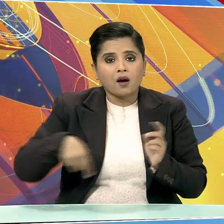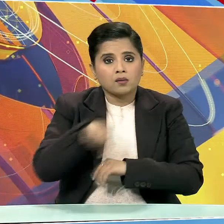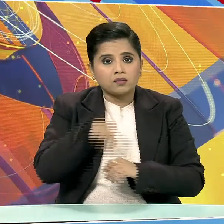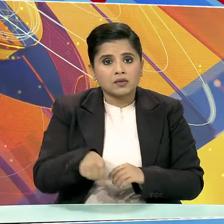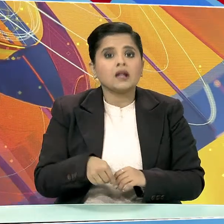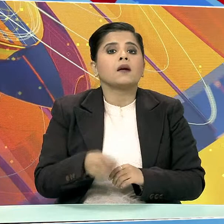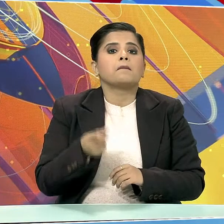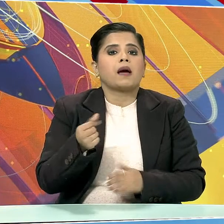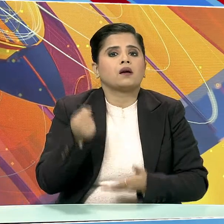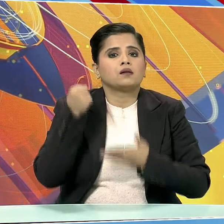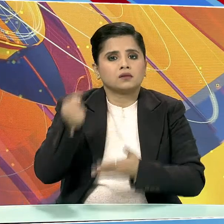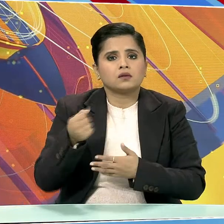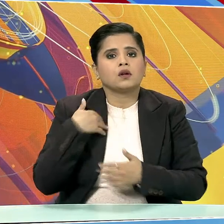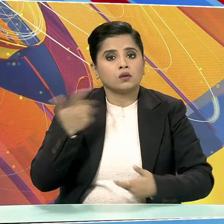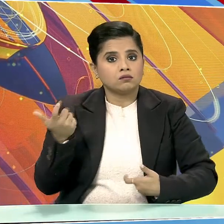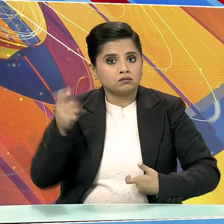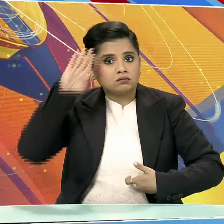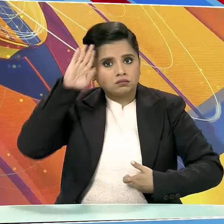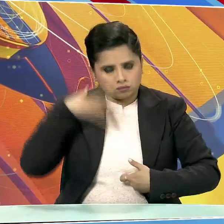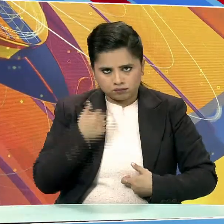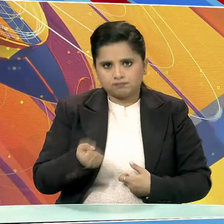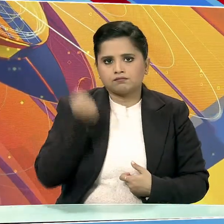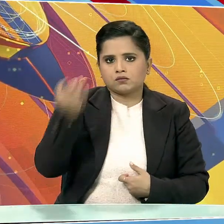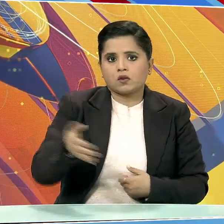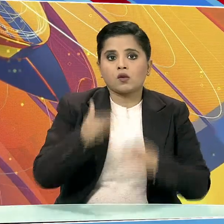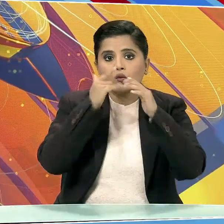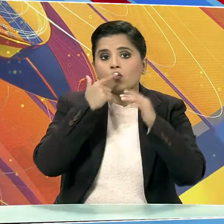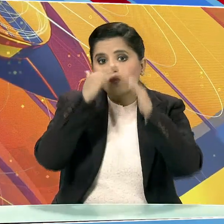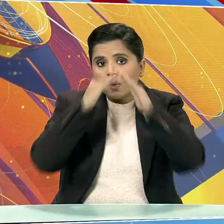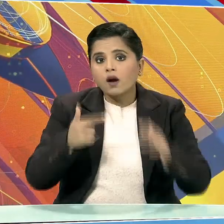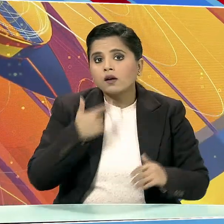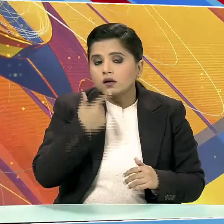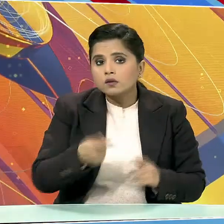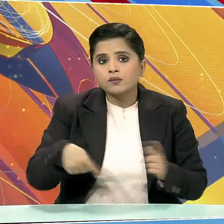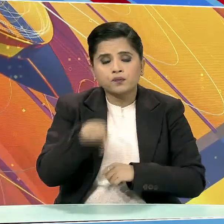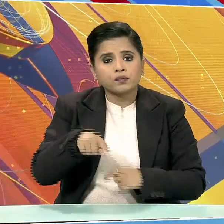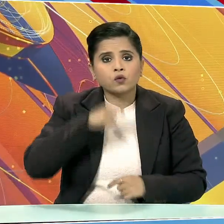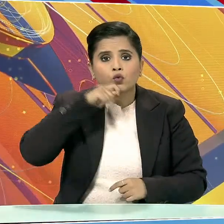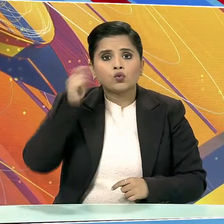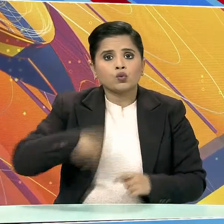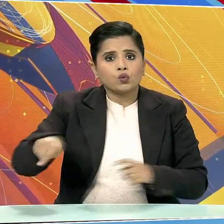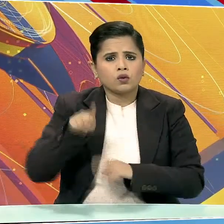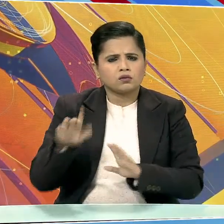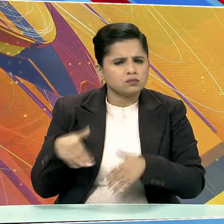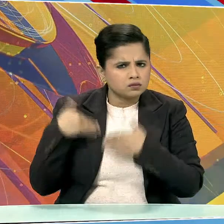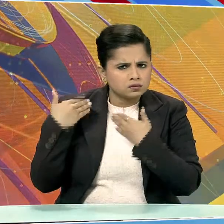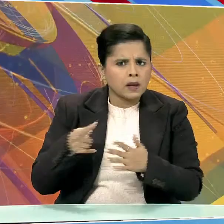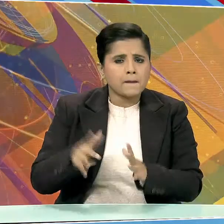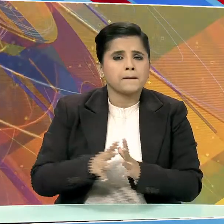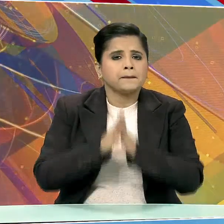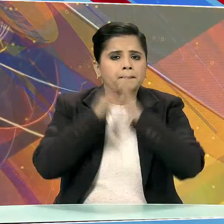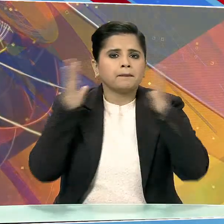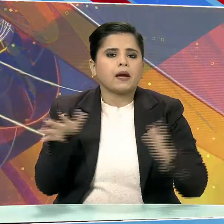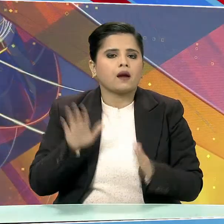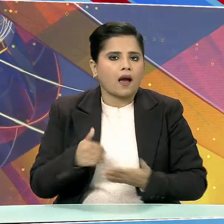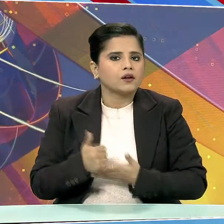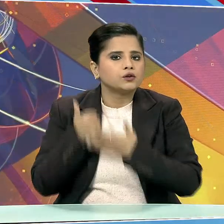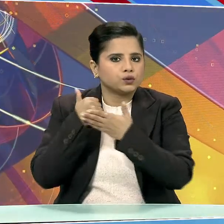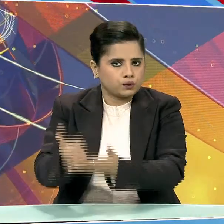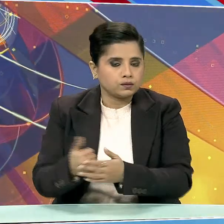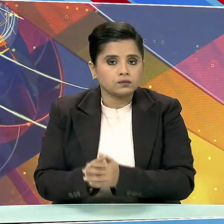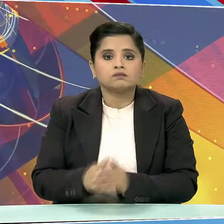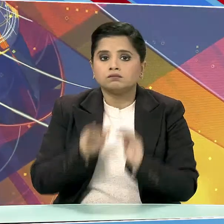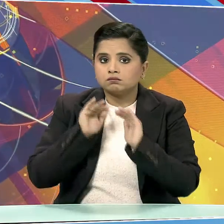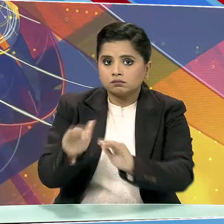सहयता देने की खोशना किया है। वाइट हाउस ने कहा है कि यूकरेन को दी जाने वाली ये अब तक की सबसे बड़ी सहयता है।